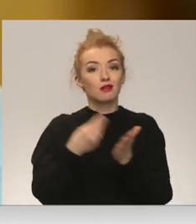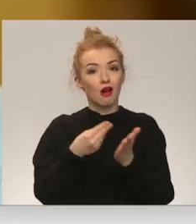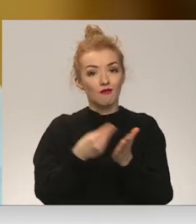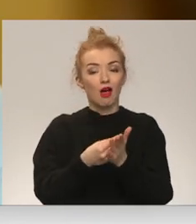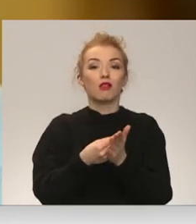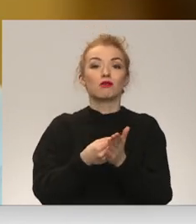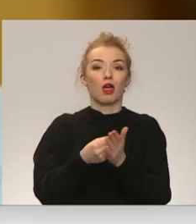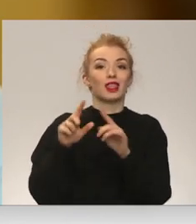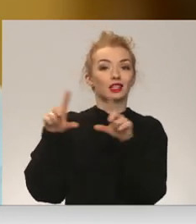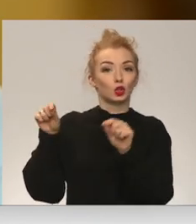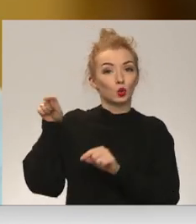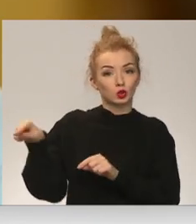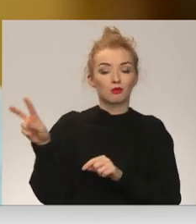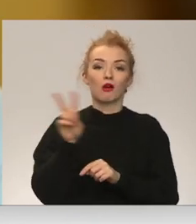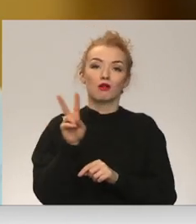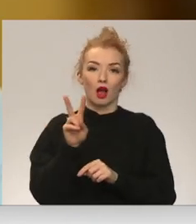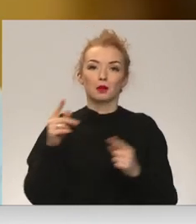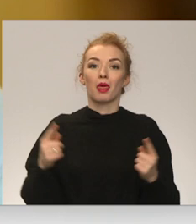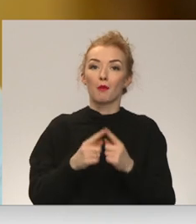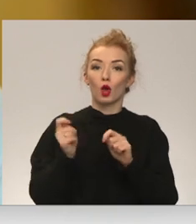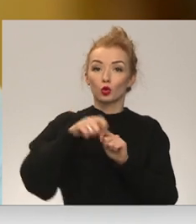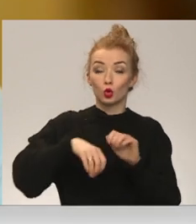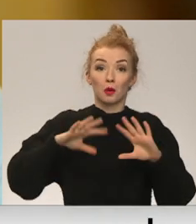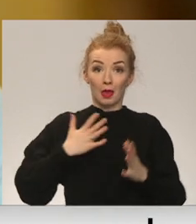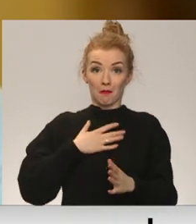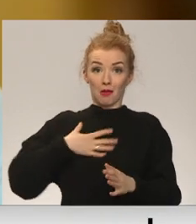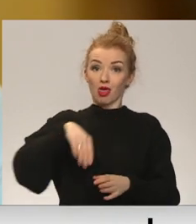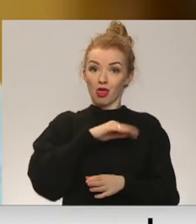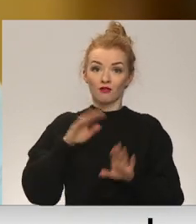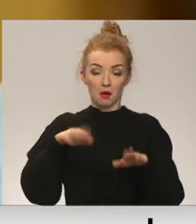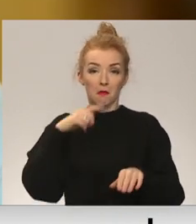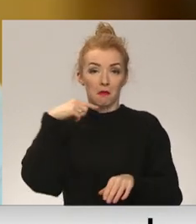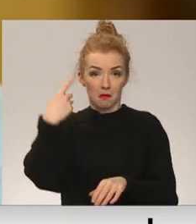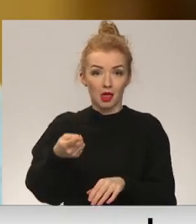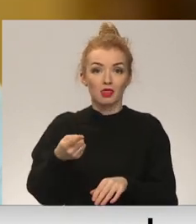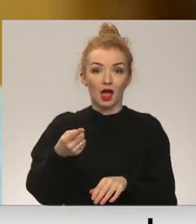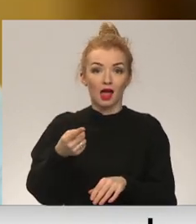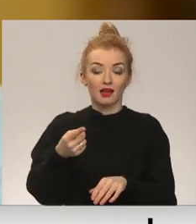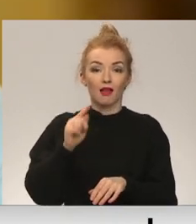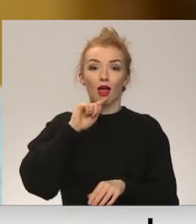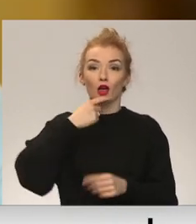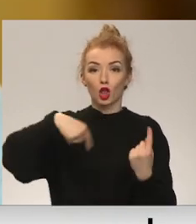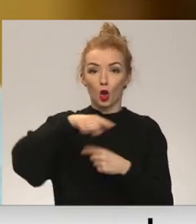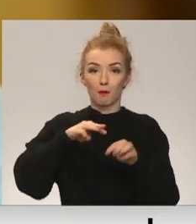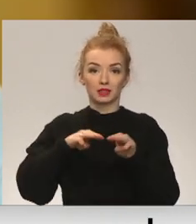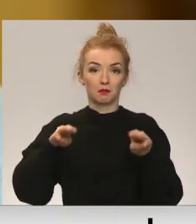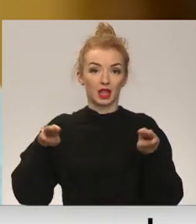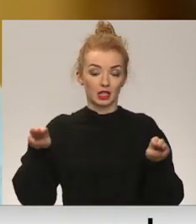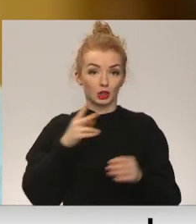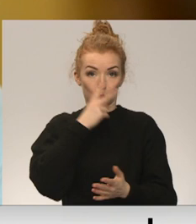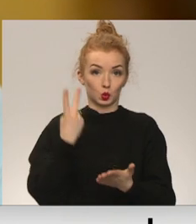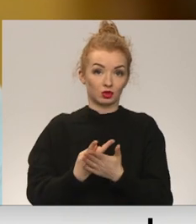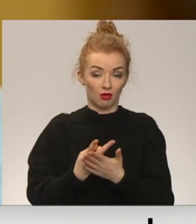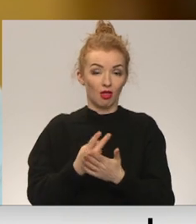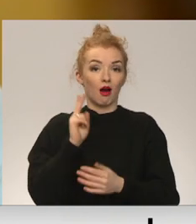institūcijām, kas tā kā piemēram. Bet to, ko mēs no savas puses varam pateikt, tā vispār ekonomikas ministrīs interpretācija vienmēr